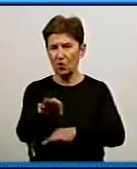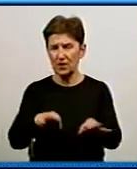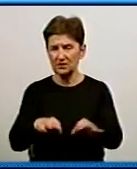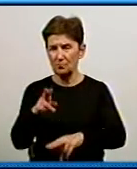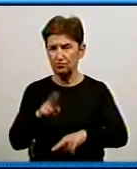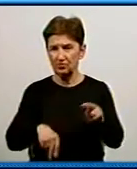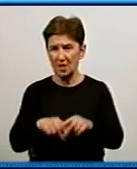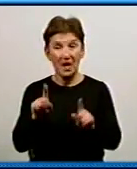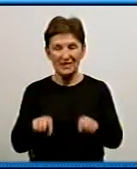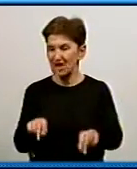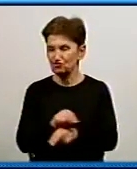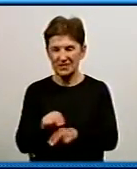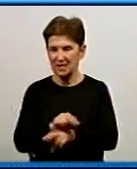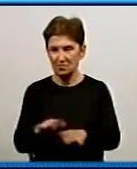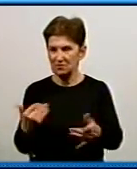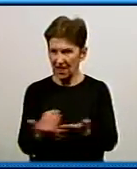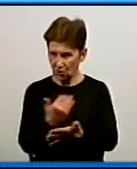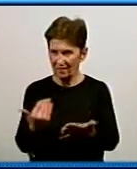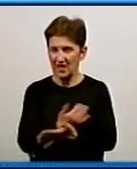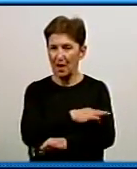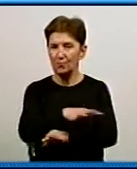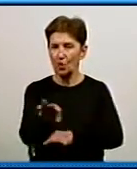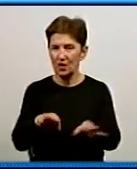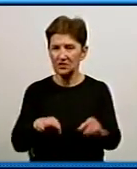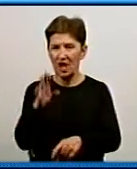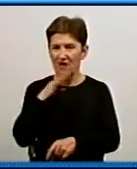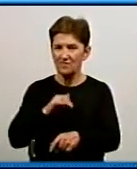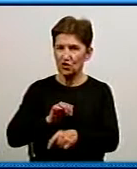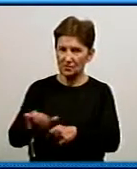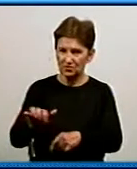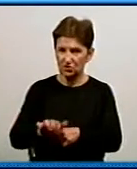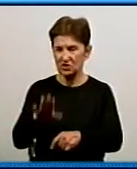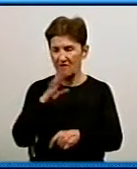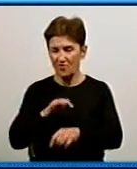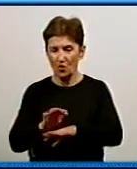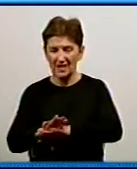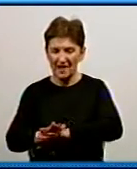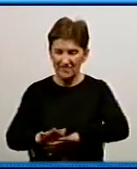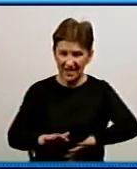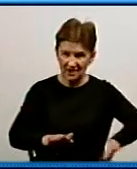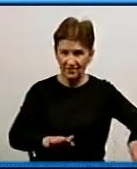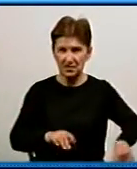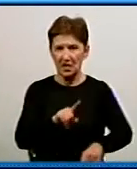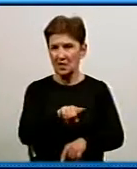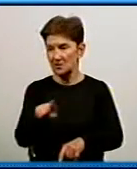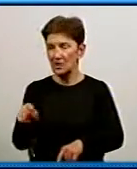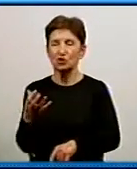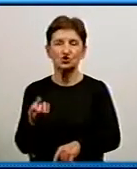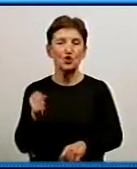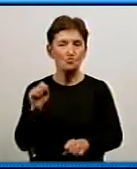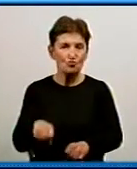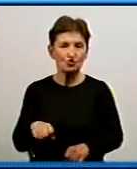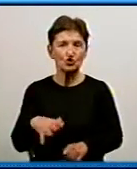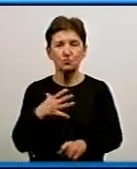будівництва, навіть не ремонту, це нові проєкти з водопостачання, водовідведення. Це основні проєкти, які ви вже назвали, чи може бути ще